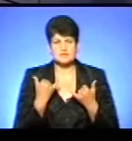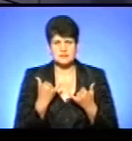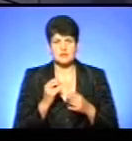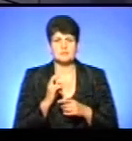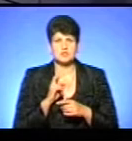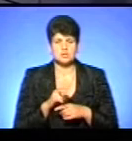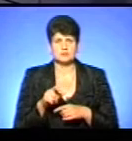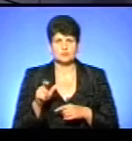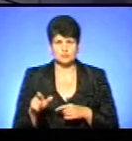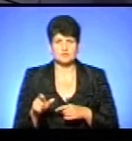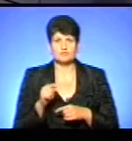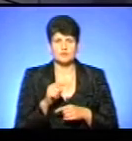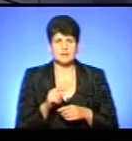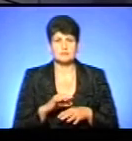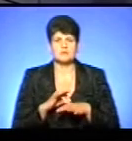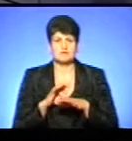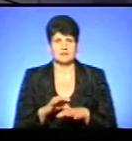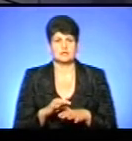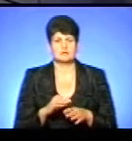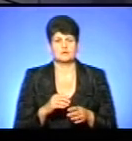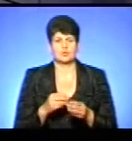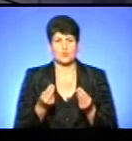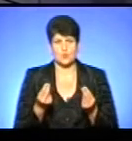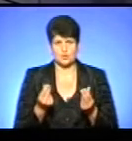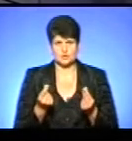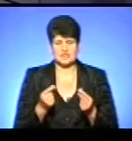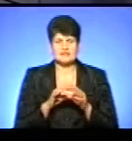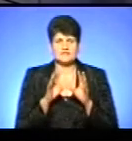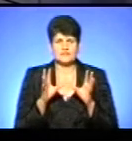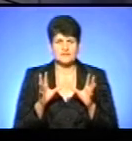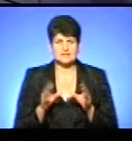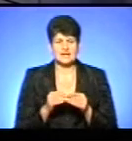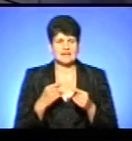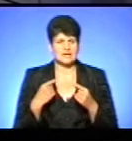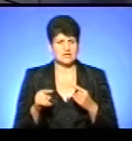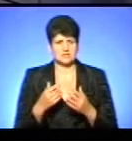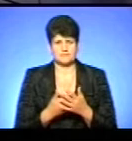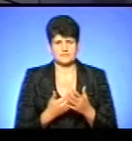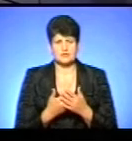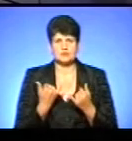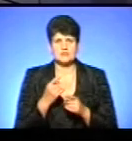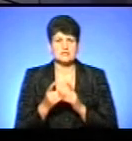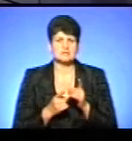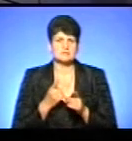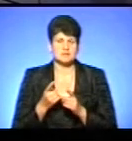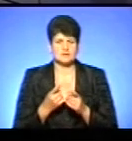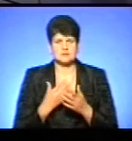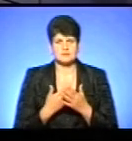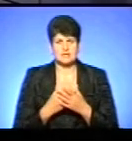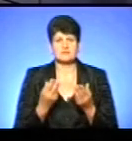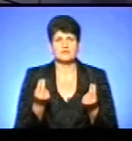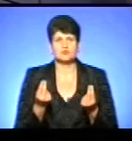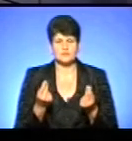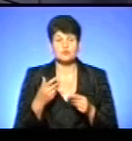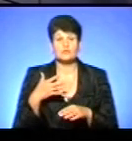до тебе пацієнти, вони привели за собою кошти. Тобто взагалі зовсім інша модель. Сьогодні змінюється модель самофінансування. От якщо